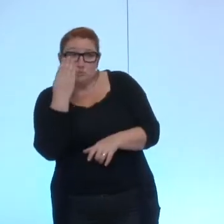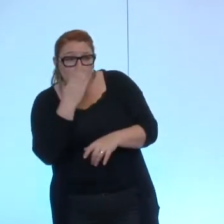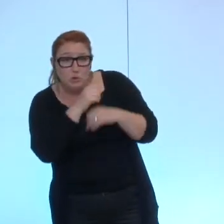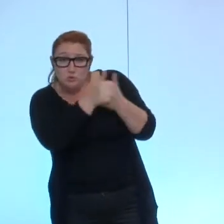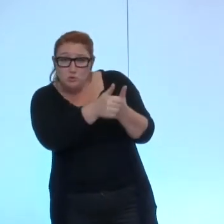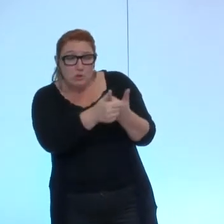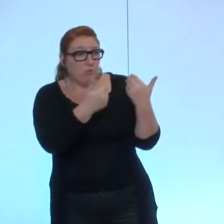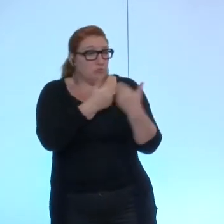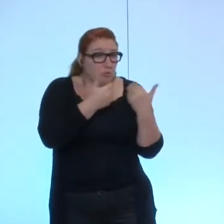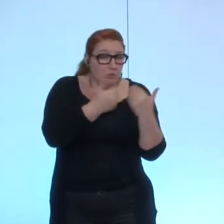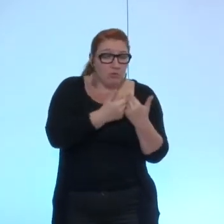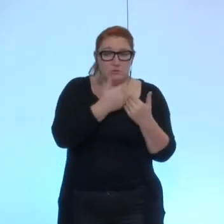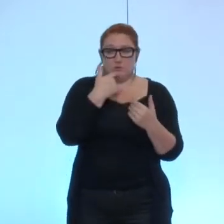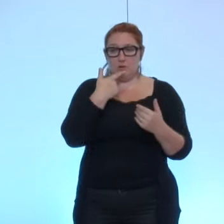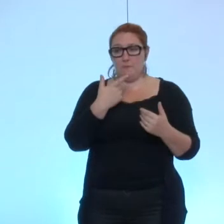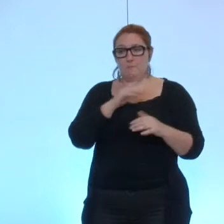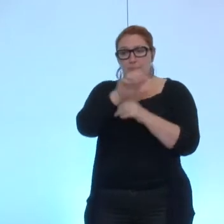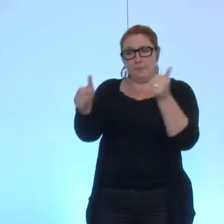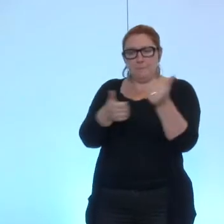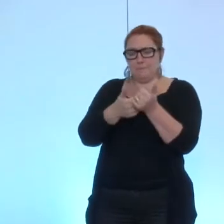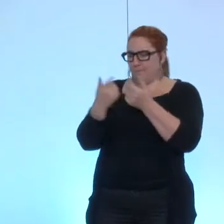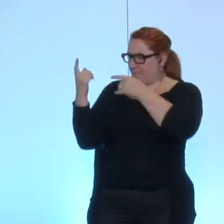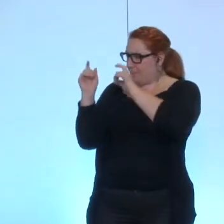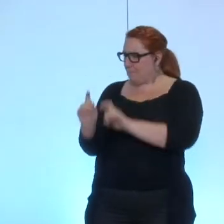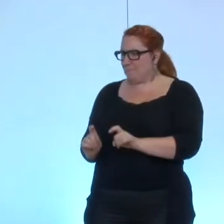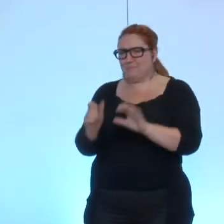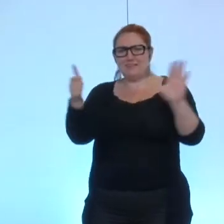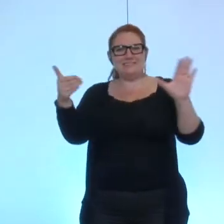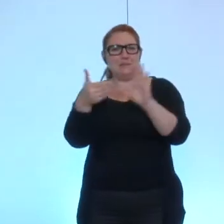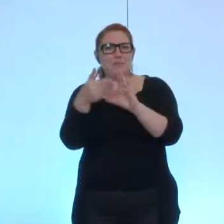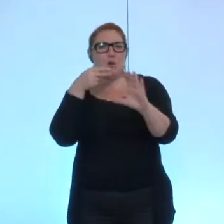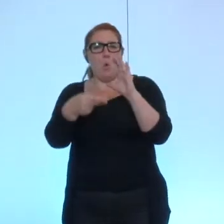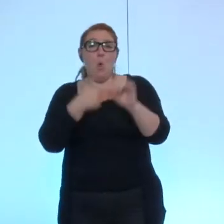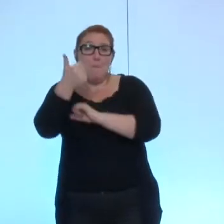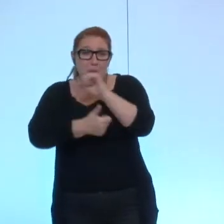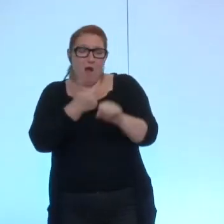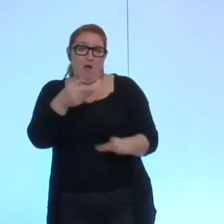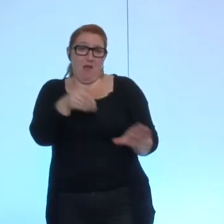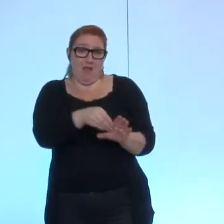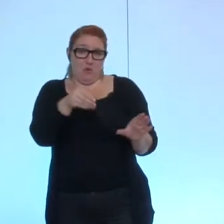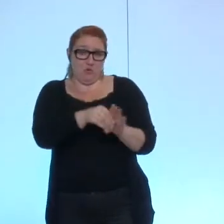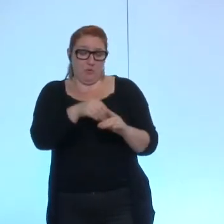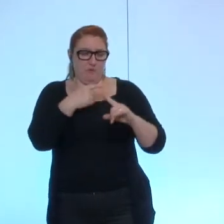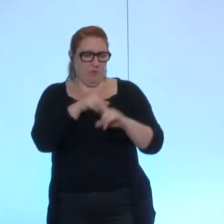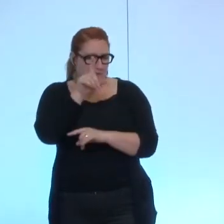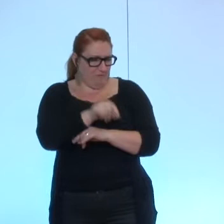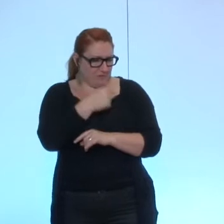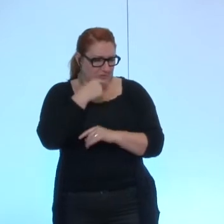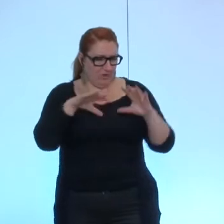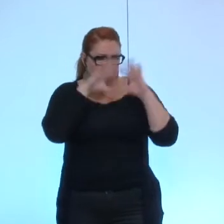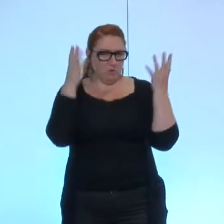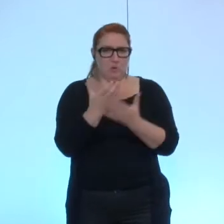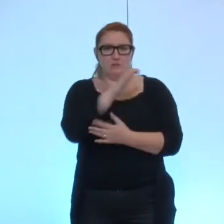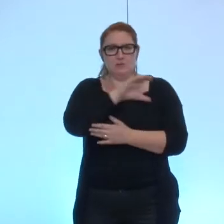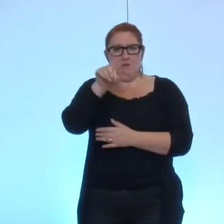là où le montant de la baisse des adjoints je crois était de l'entour des 6 000 euros annuels donc fois 20 adjoints ça fait 120 000